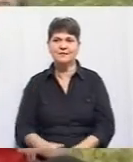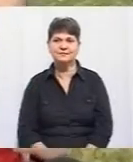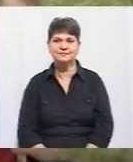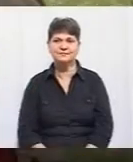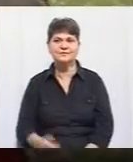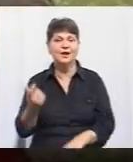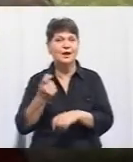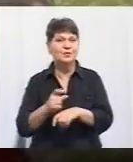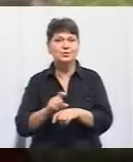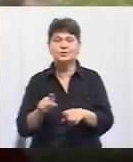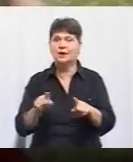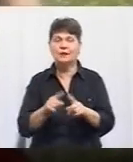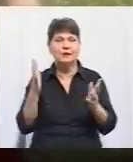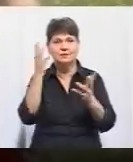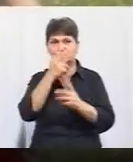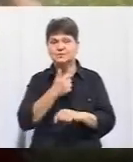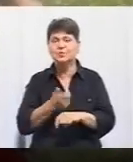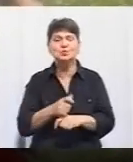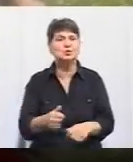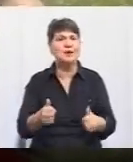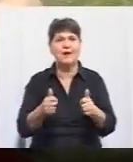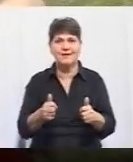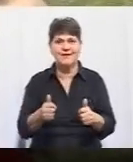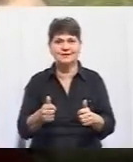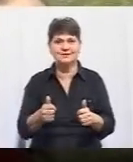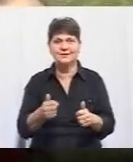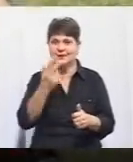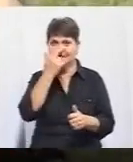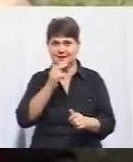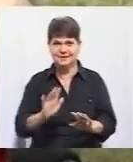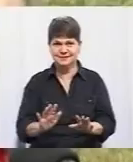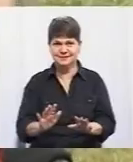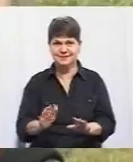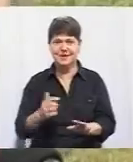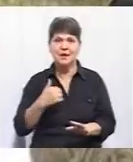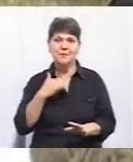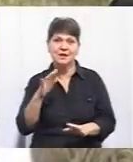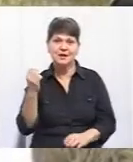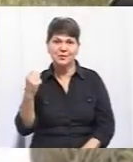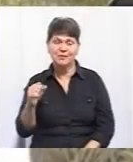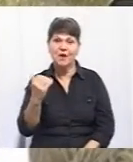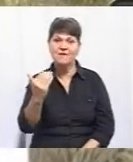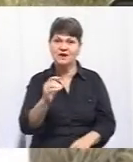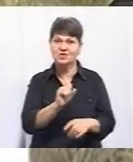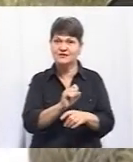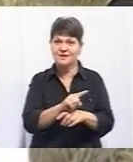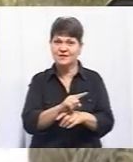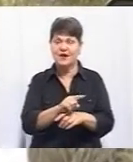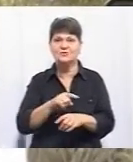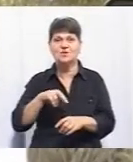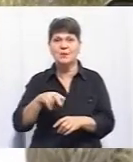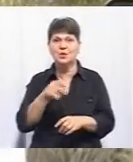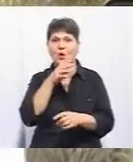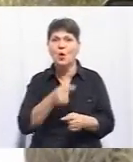Дуже так захоплює. Дуже класно. Незвично. Ми тільки переможемо. Ваша задача – пройти